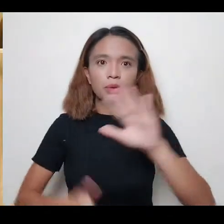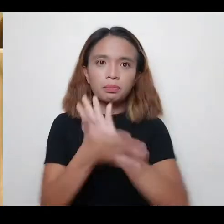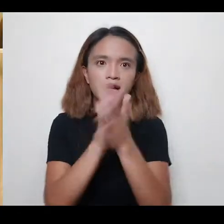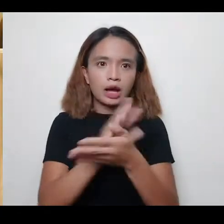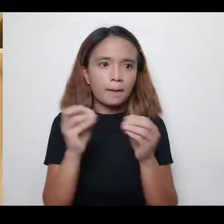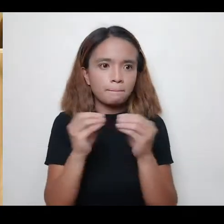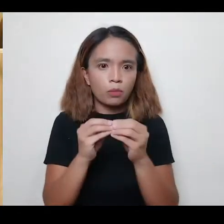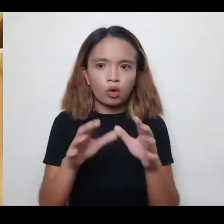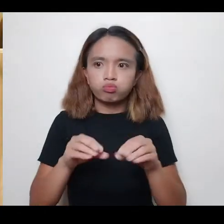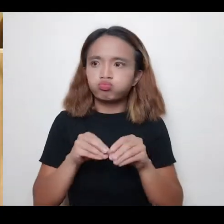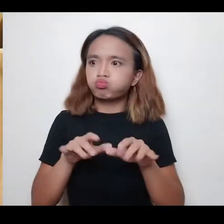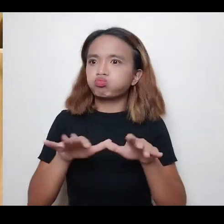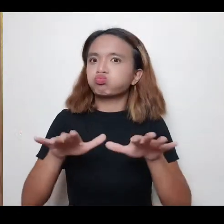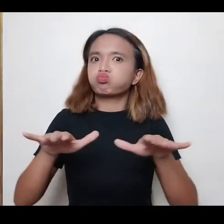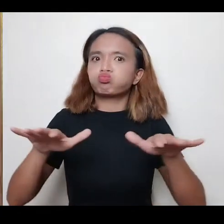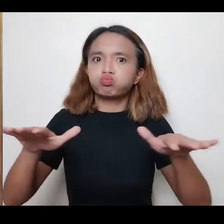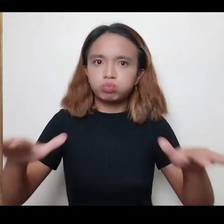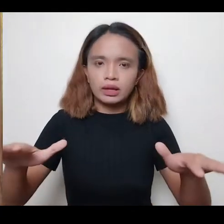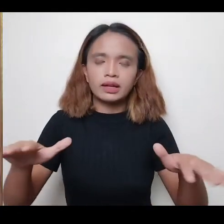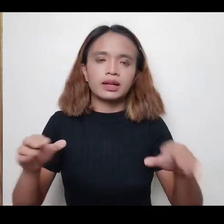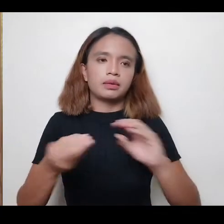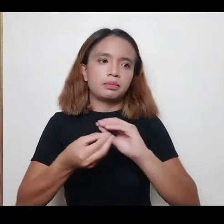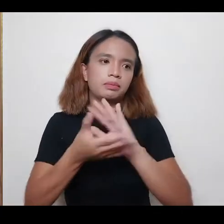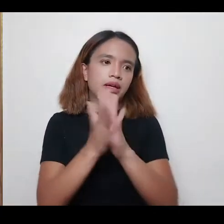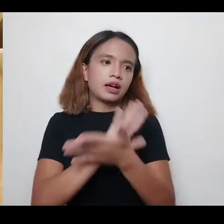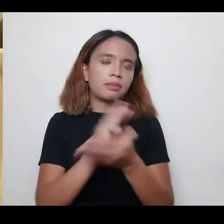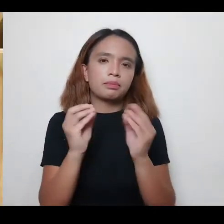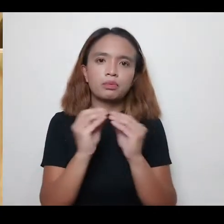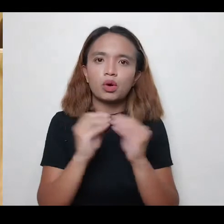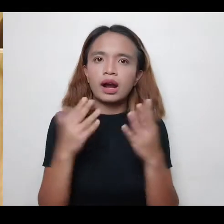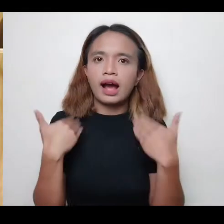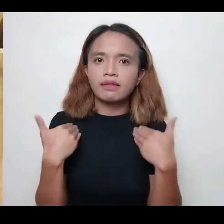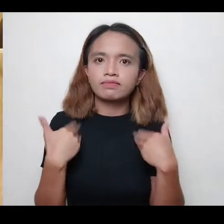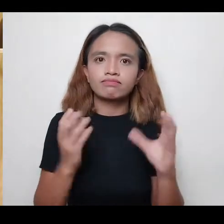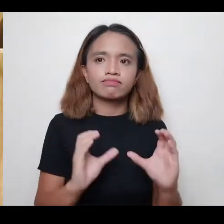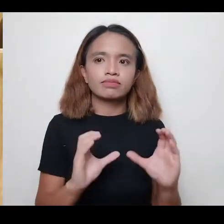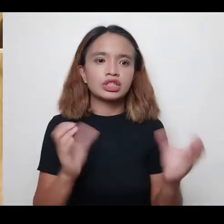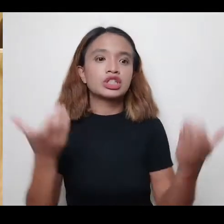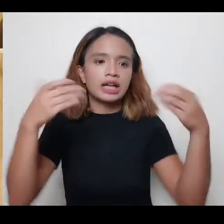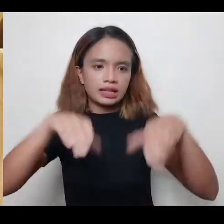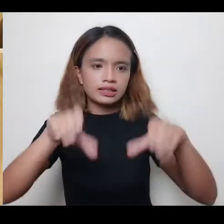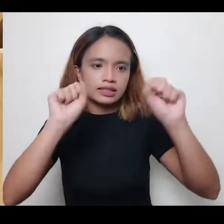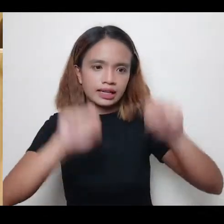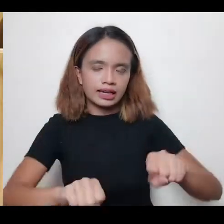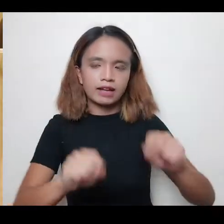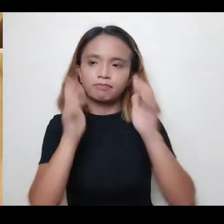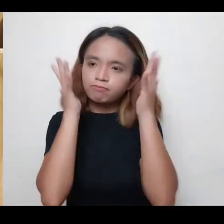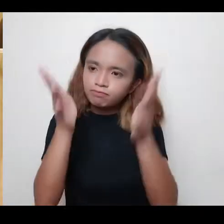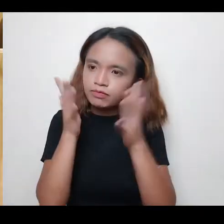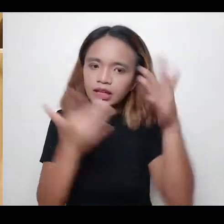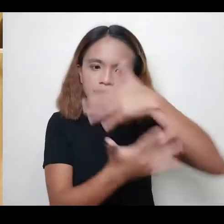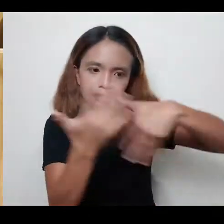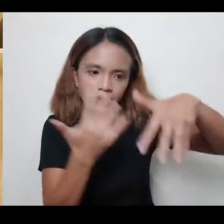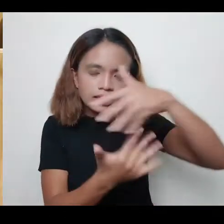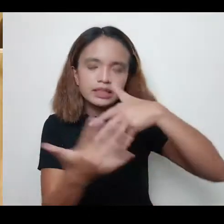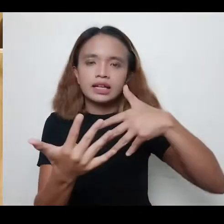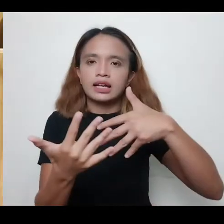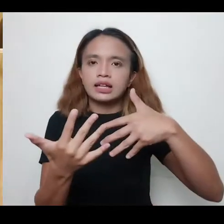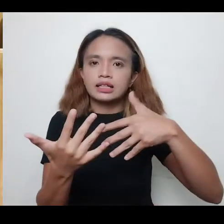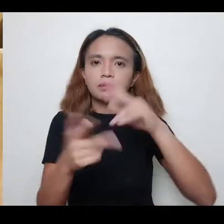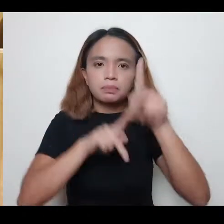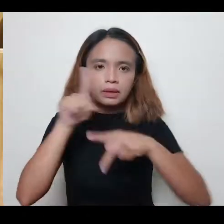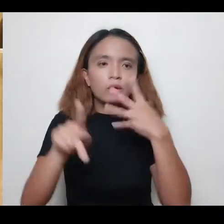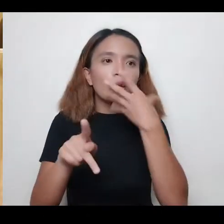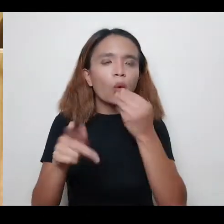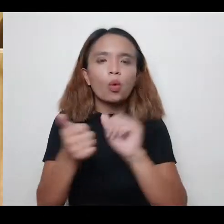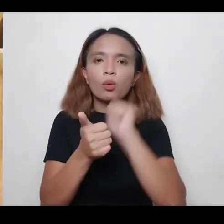ito parang lumalawak yung circle mo, lumalawak yung pagkakataon mo na makisalamuha sa mga kababayan